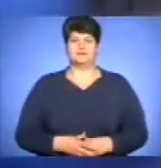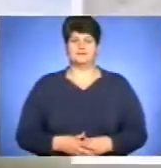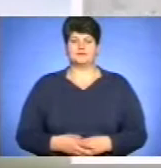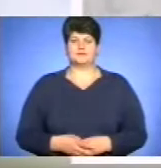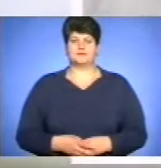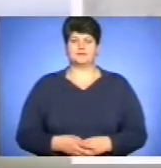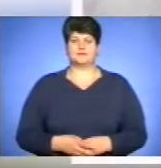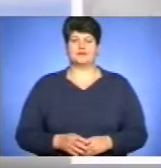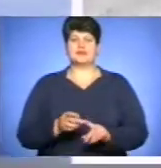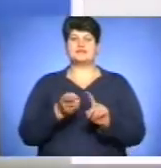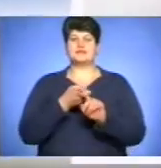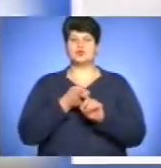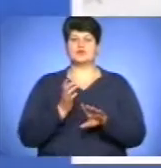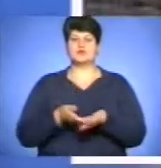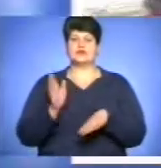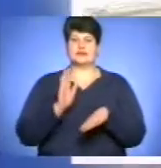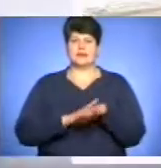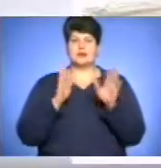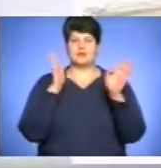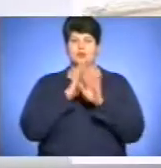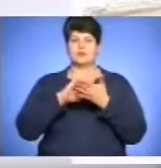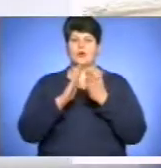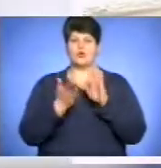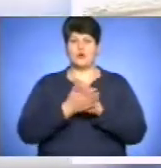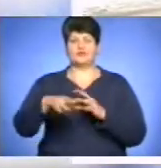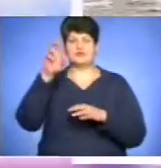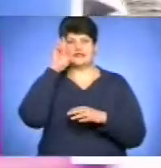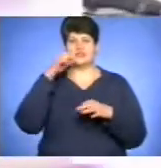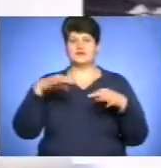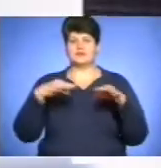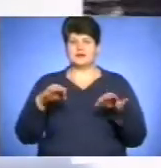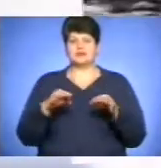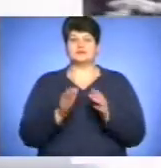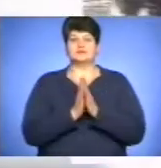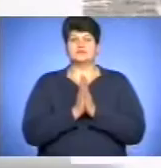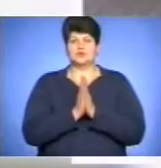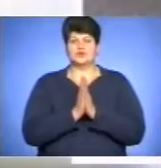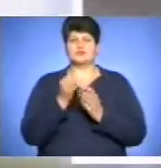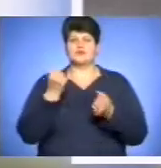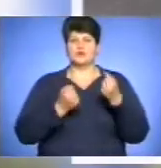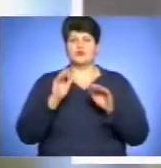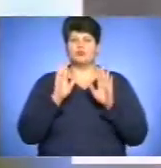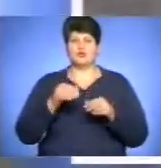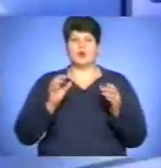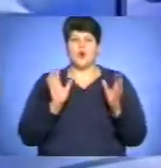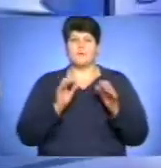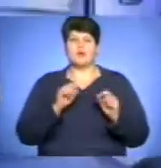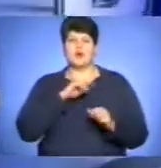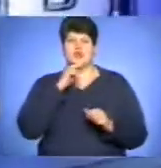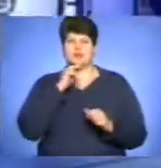У зв'язку зі складними погодніми умовами Державтоінспекція закликає водіїв бути максимально обережними на дорогах.